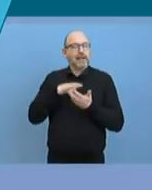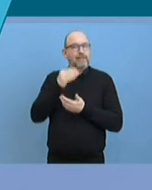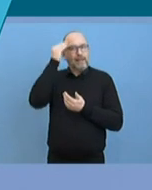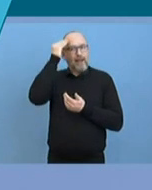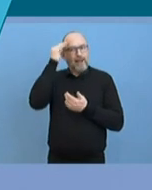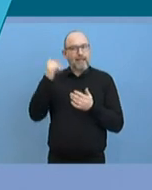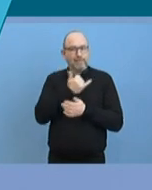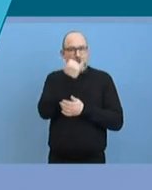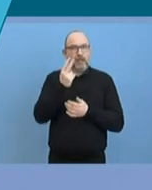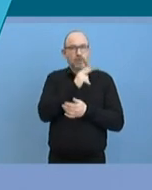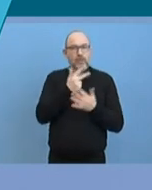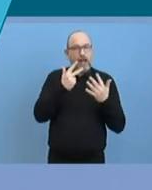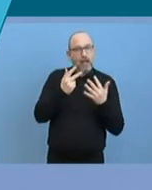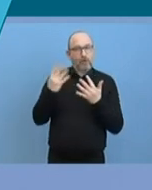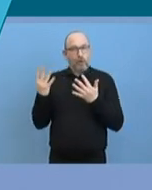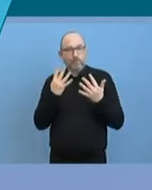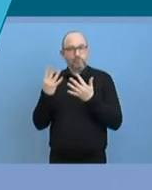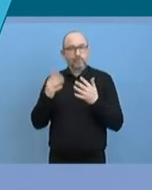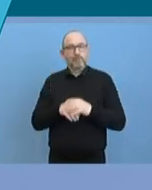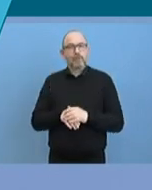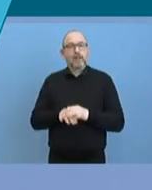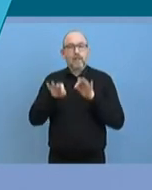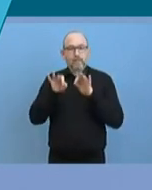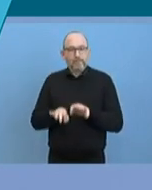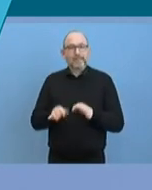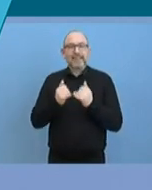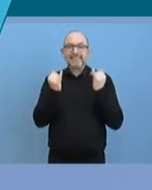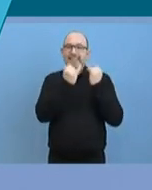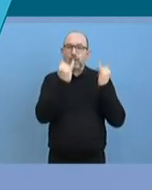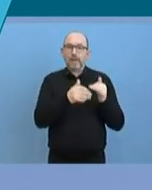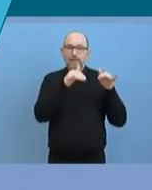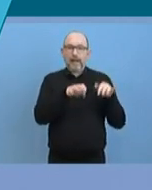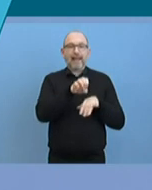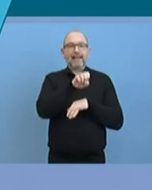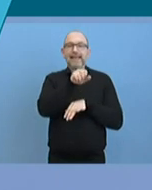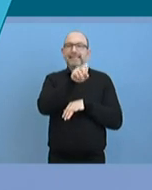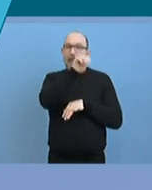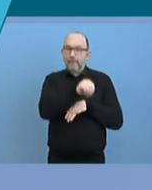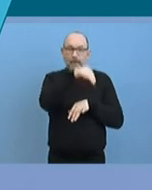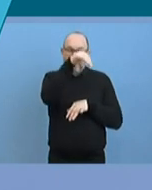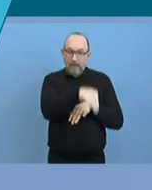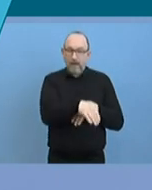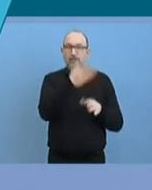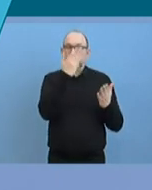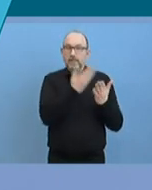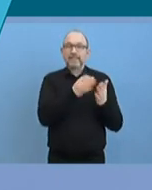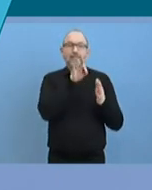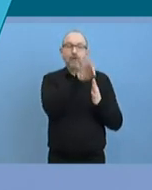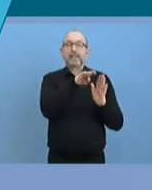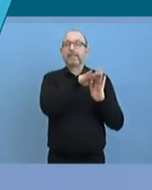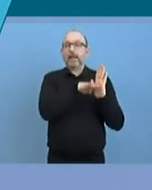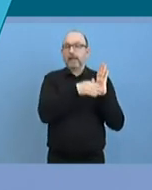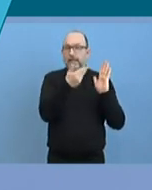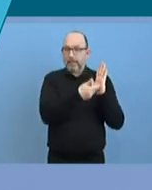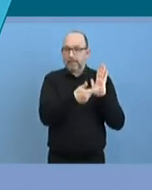2008, 2009 und folgende, ein Instrumentarium jetzt haben, ESM, für das es Regeln gibt und das wiederum